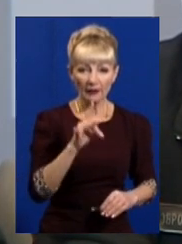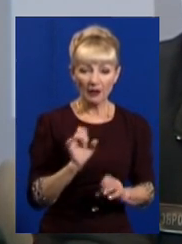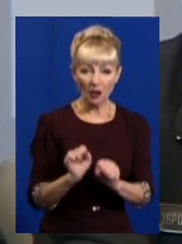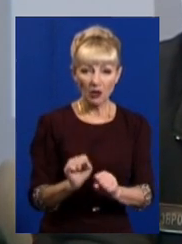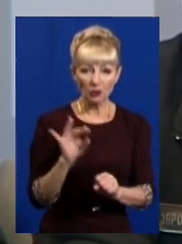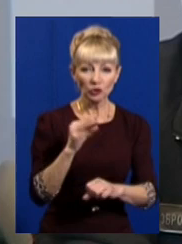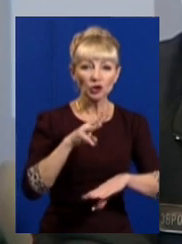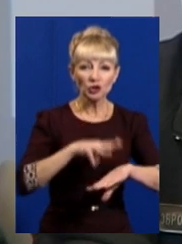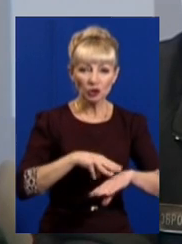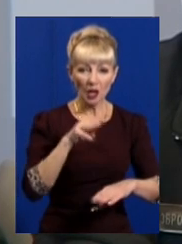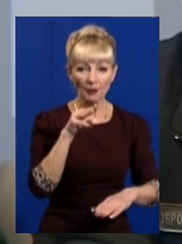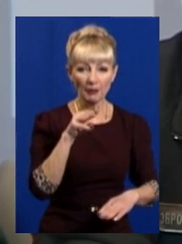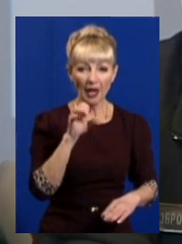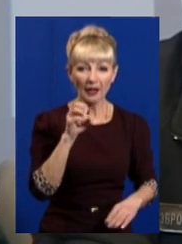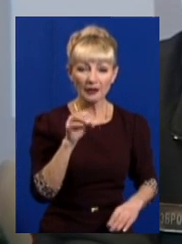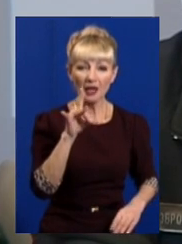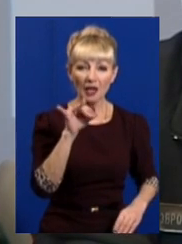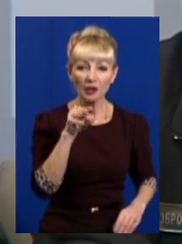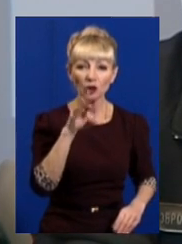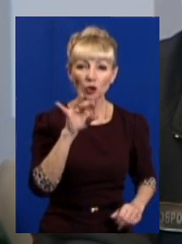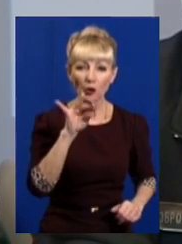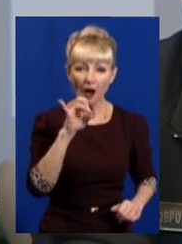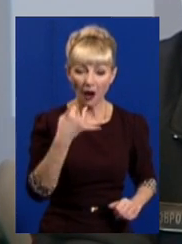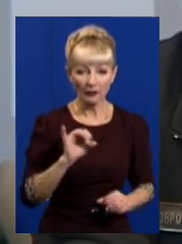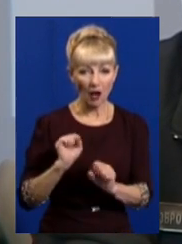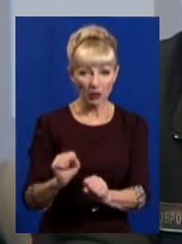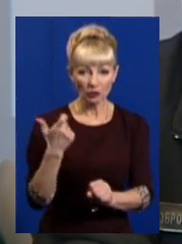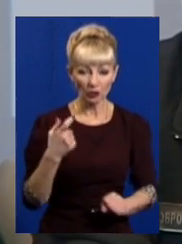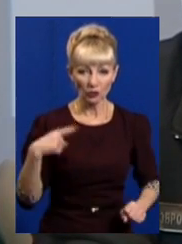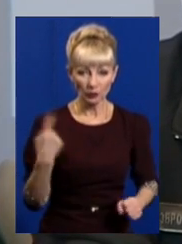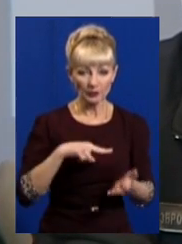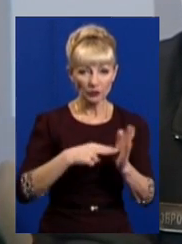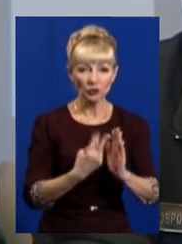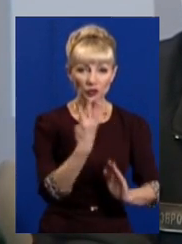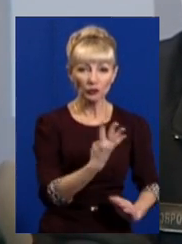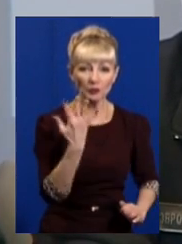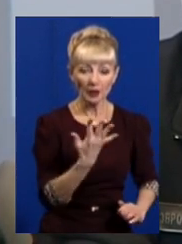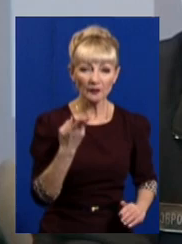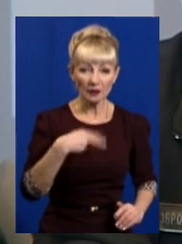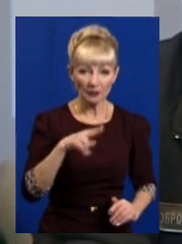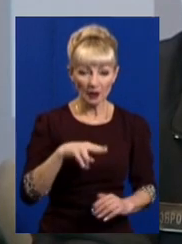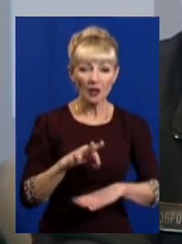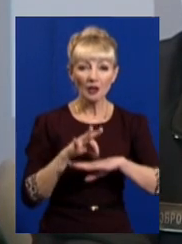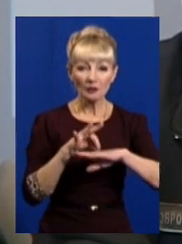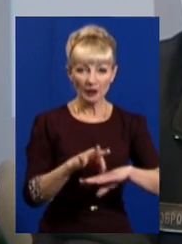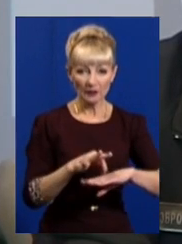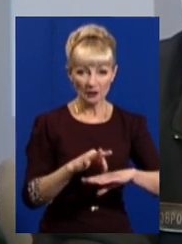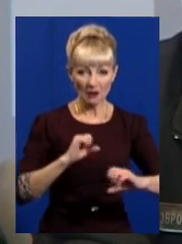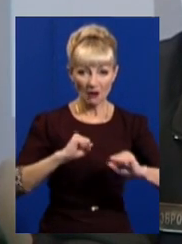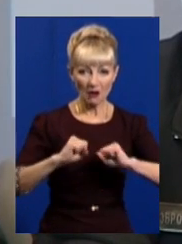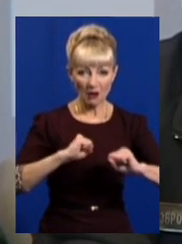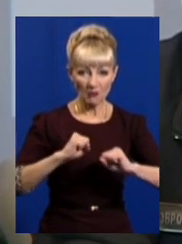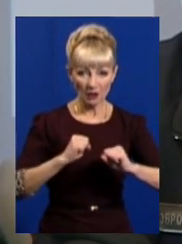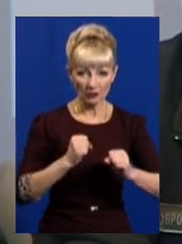оборони Харківської області. Планується 4 і 5 грудня провести командно